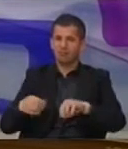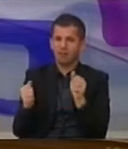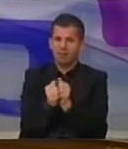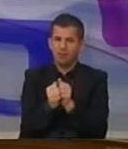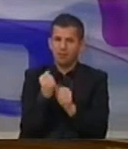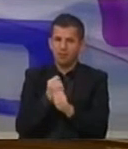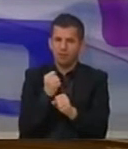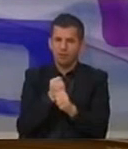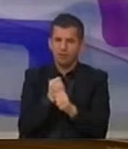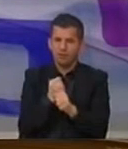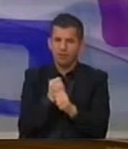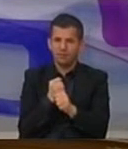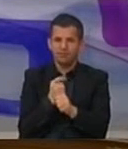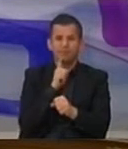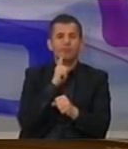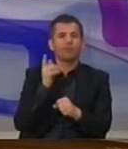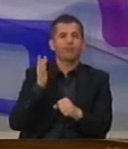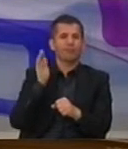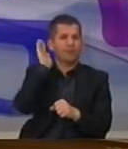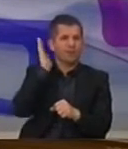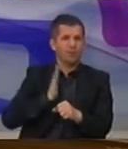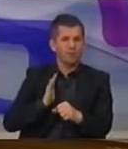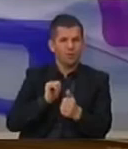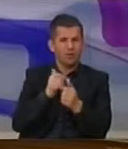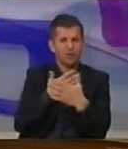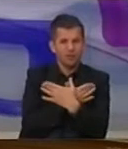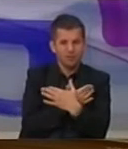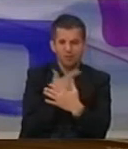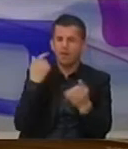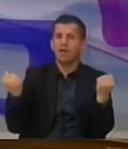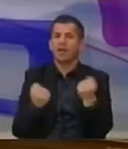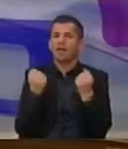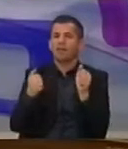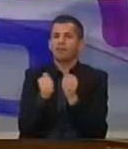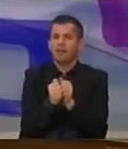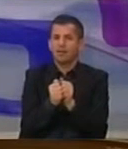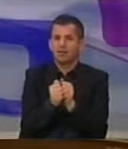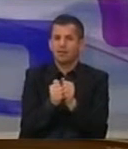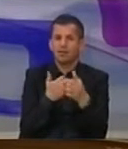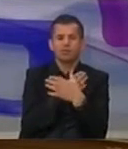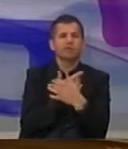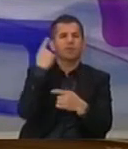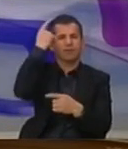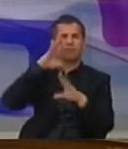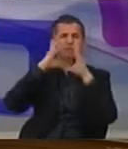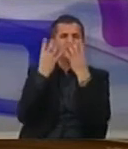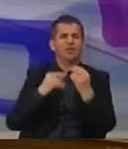bashkëmunimi me Ministrinë e kulturës e Shqipëris për aktivitetet të përbashkët a kulturore të shqiptarve në diasforë.